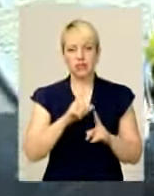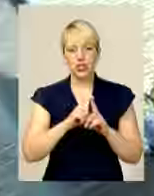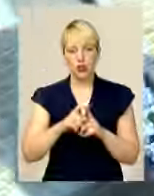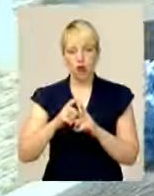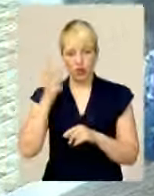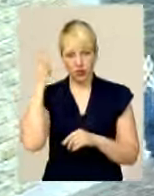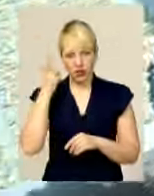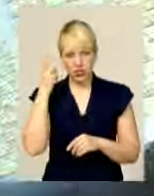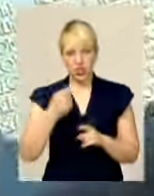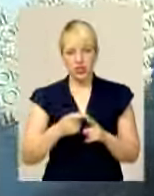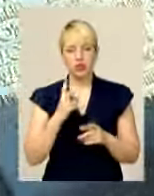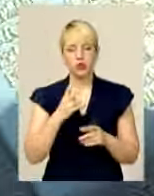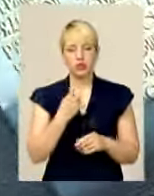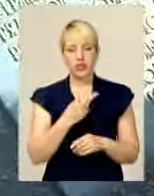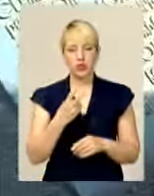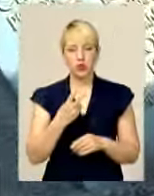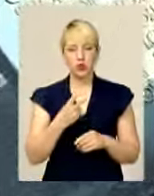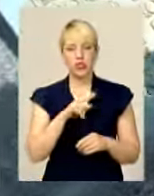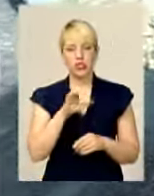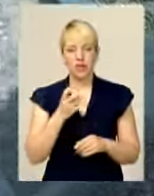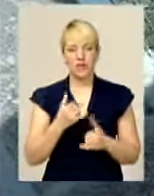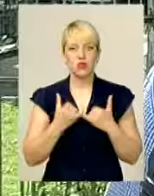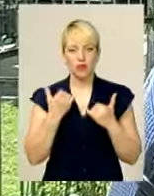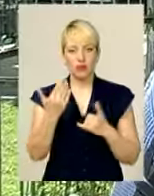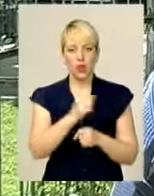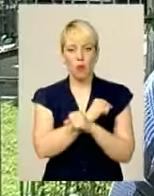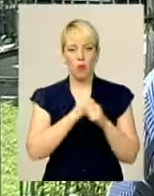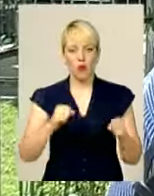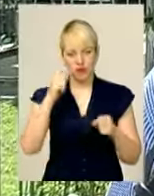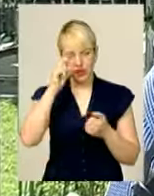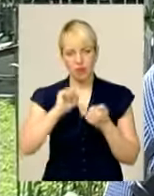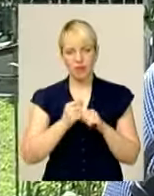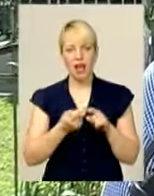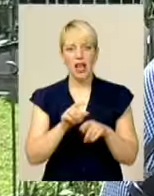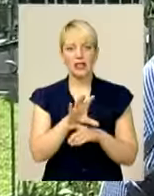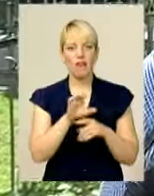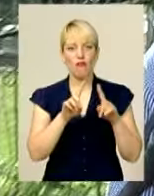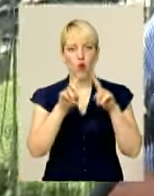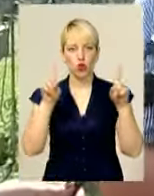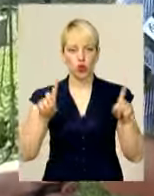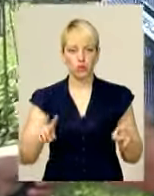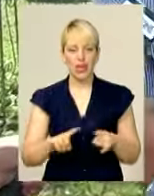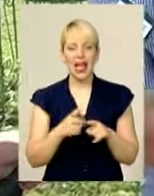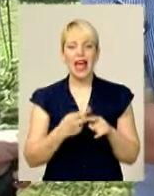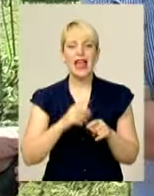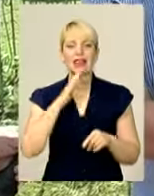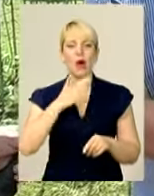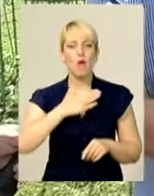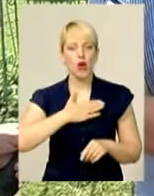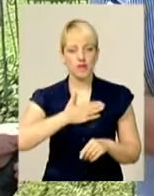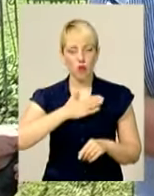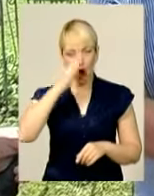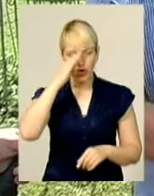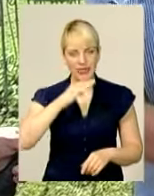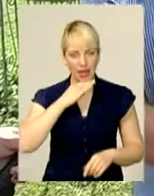22 червня прийшли вшанувати їхній подвиг та пам'ять. На цій фотографії це моєго